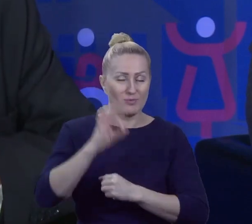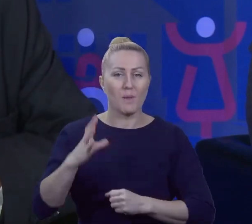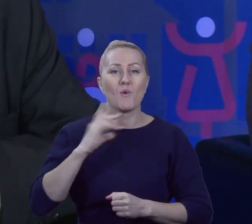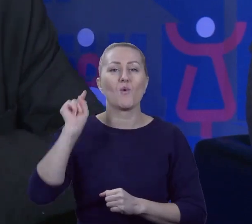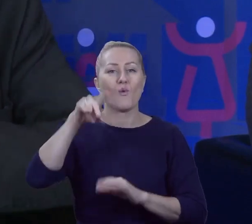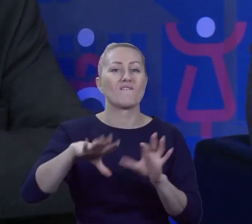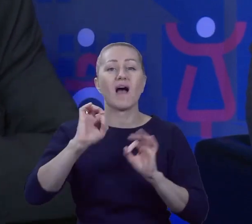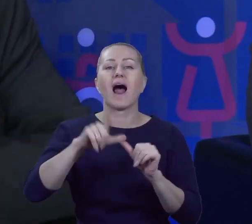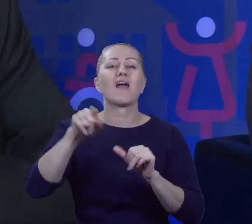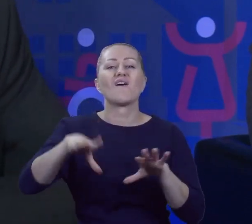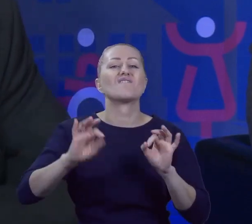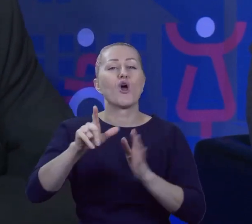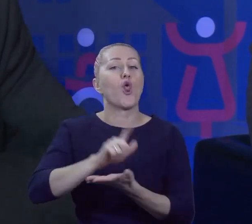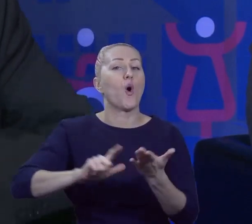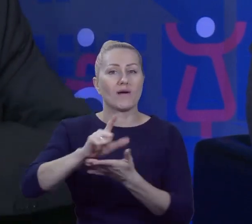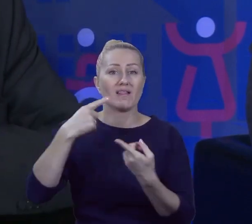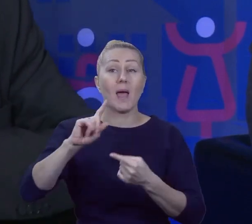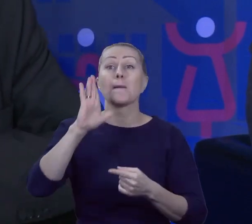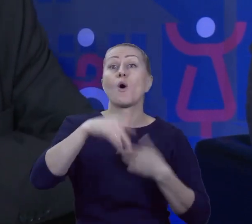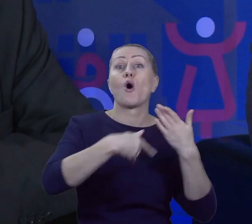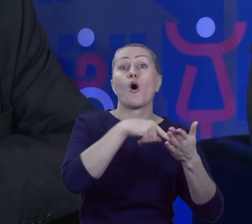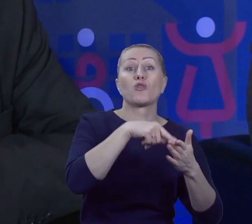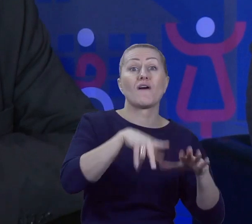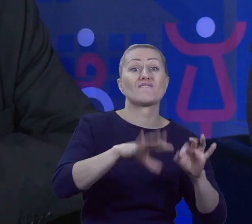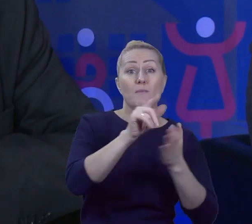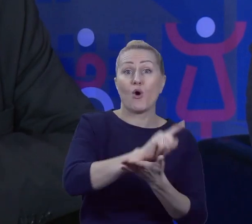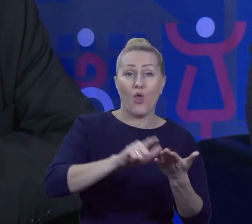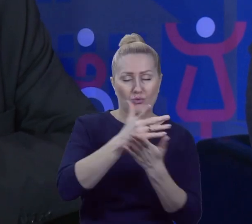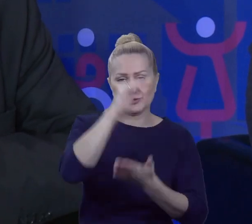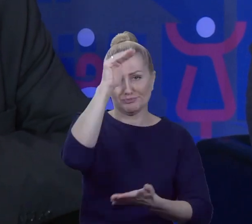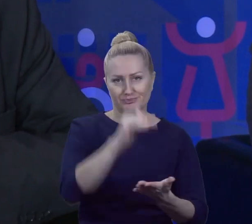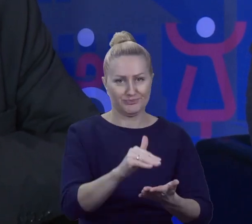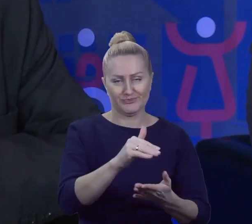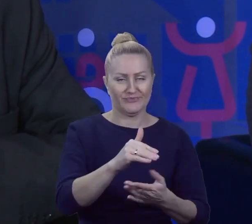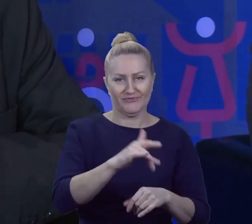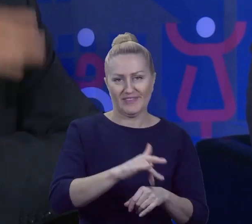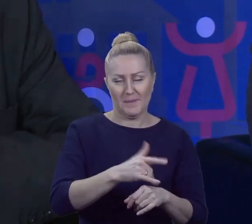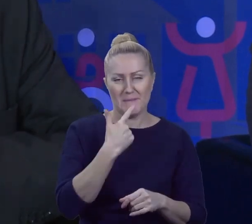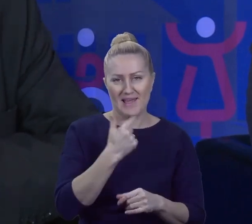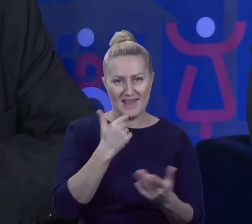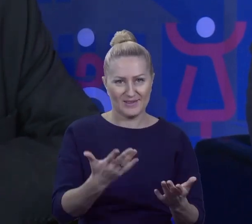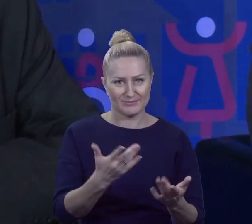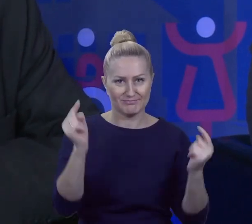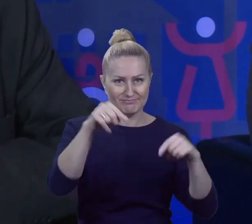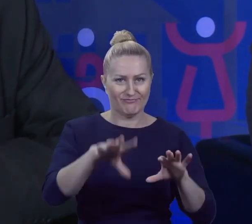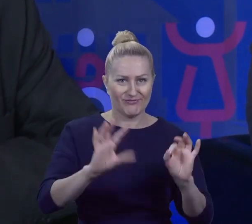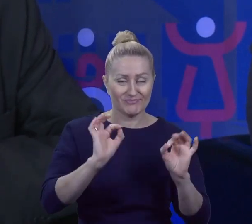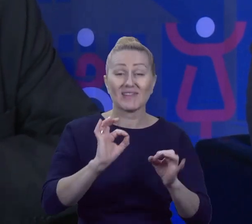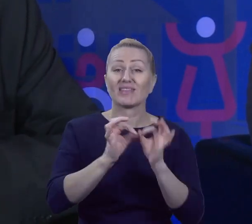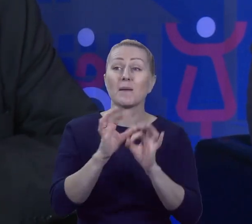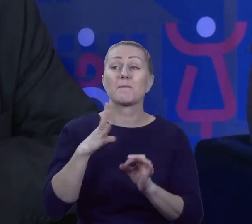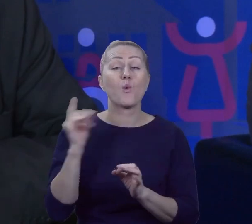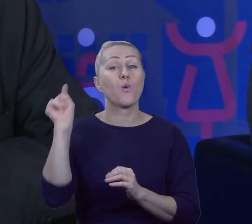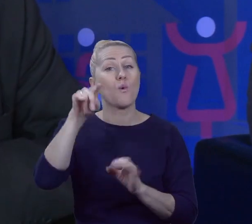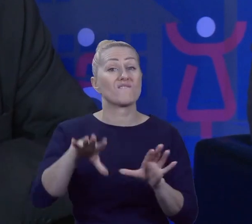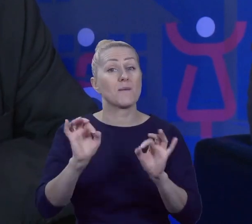wybory lokalne. Już na wyborach lokalnych to po prostu spadło i gdyby rzeczywiście, żeby rzeczywiście była większa frekwencja, no